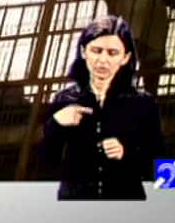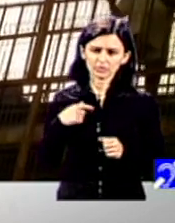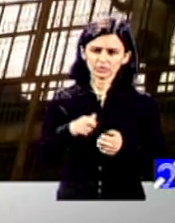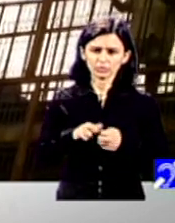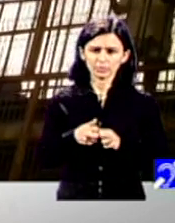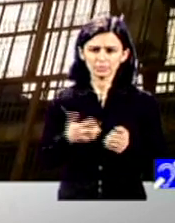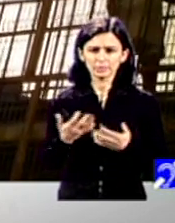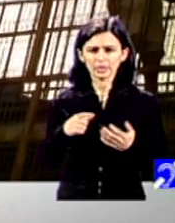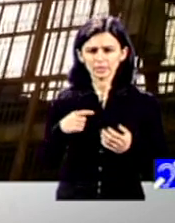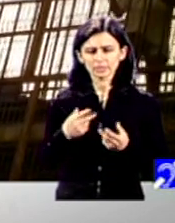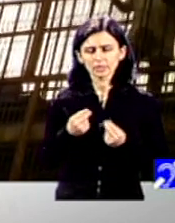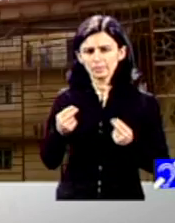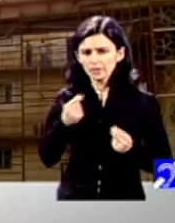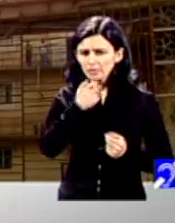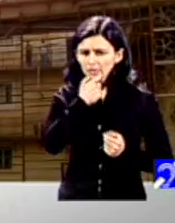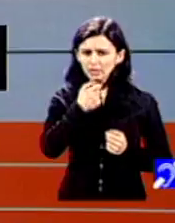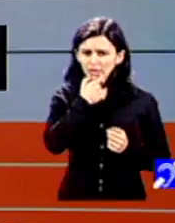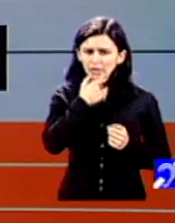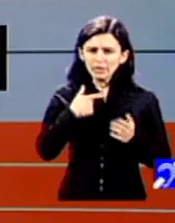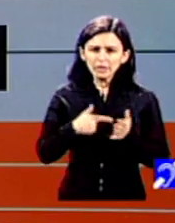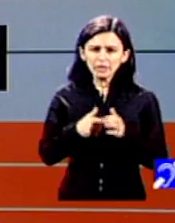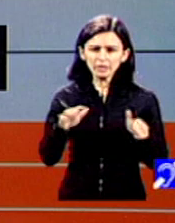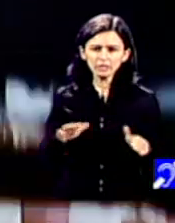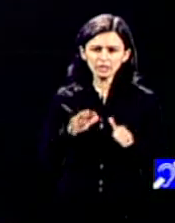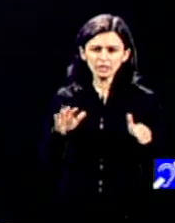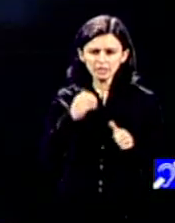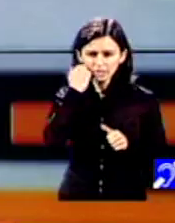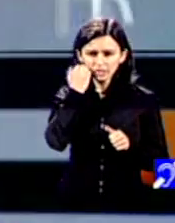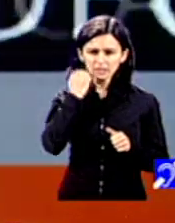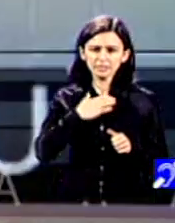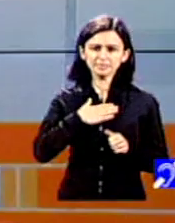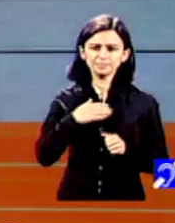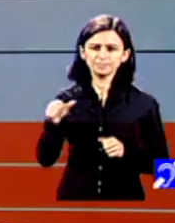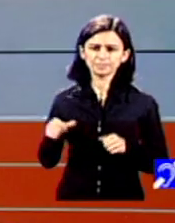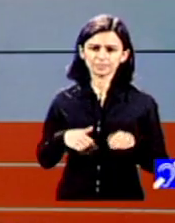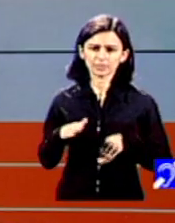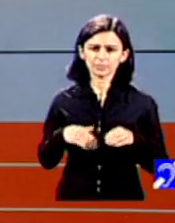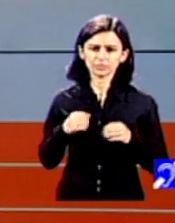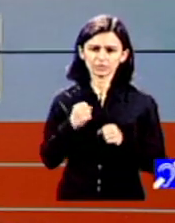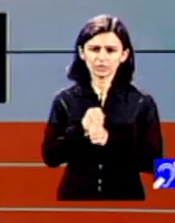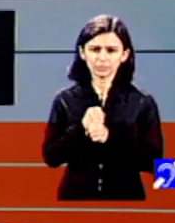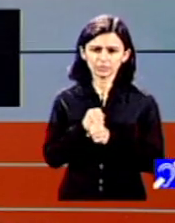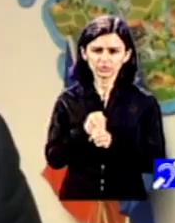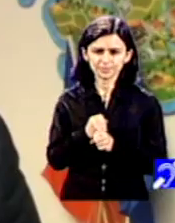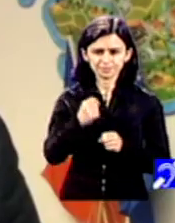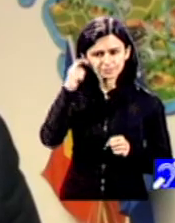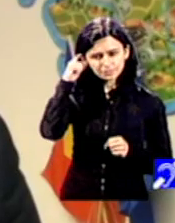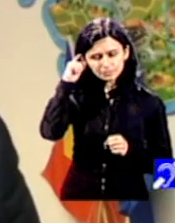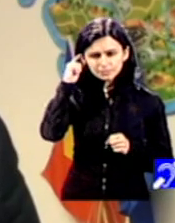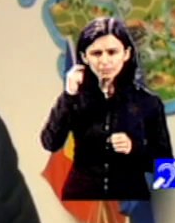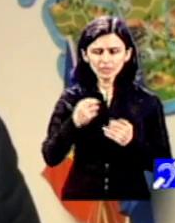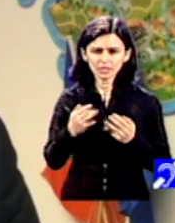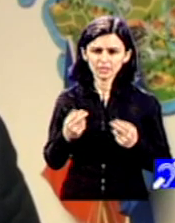2016, când am avut privilegiu să fiu ministrul Muncii, am avut această situație și știu cât de importante sunt